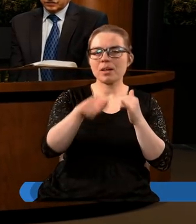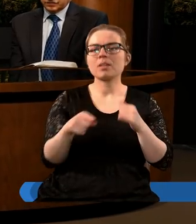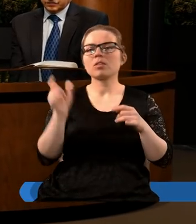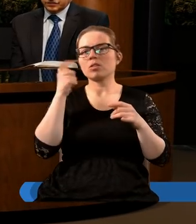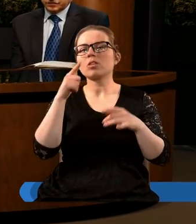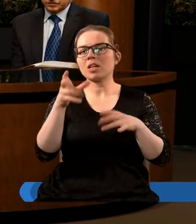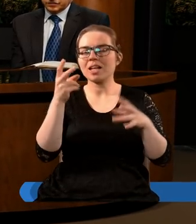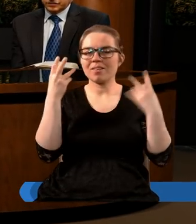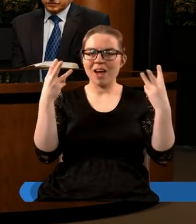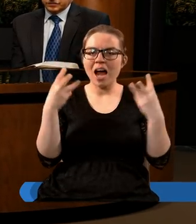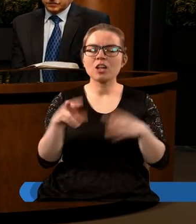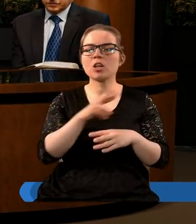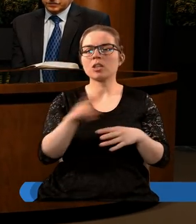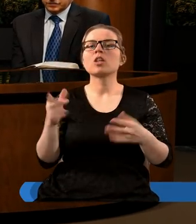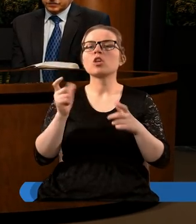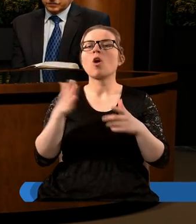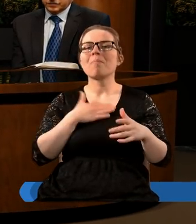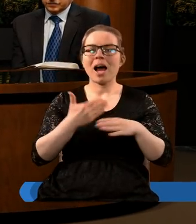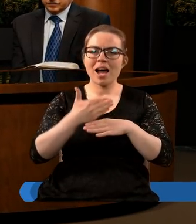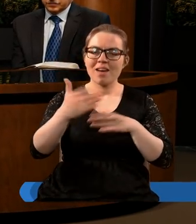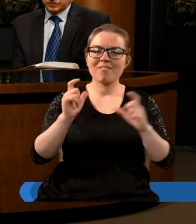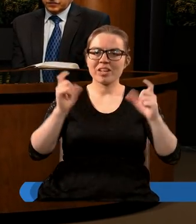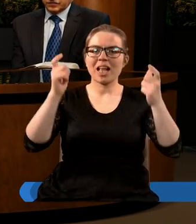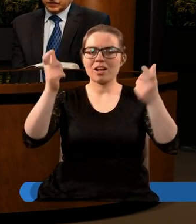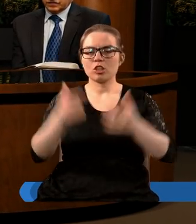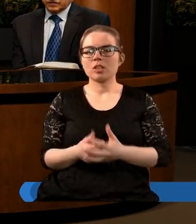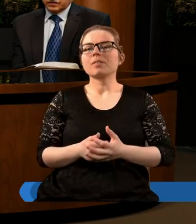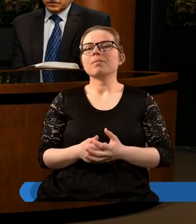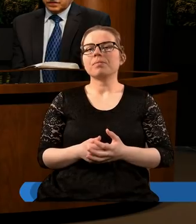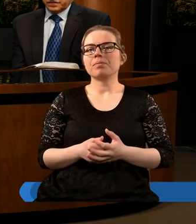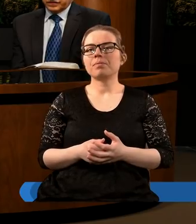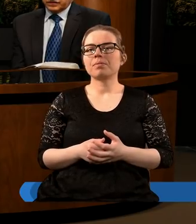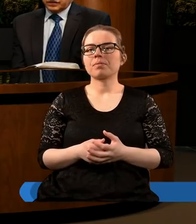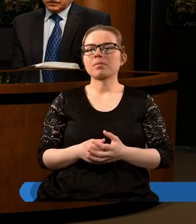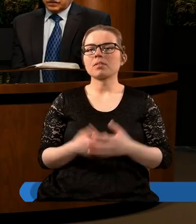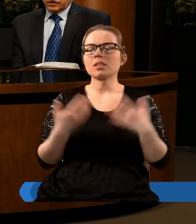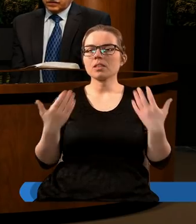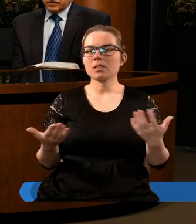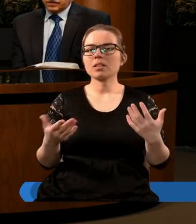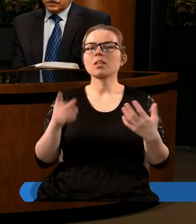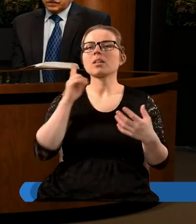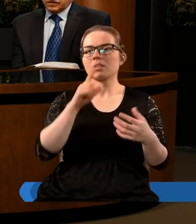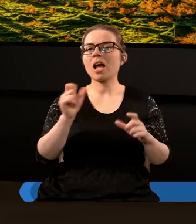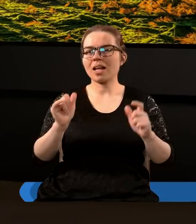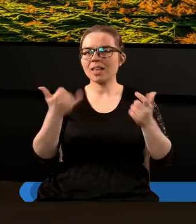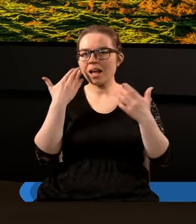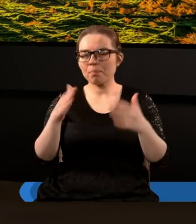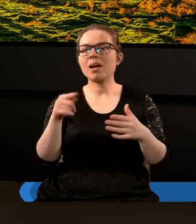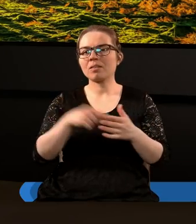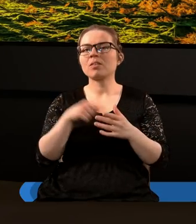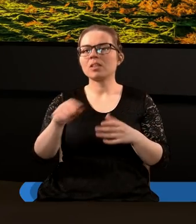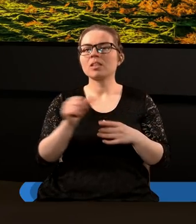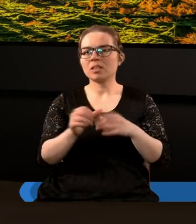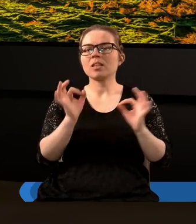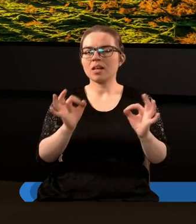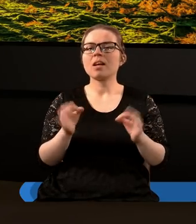prawda istotnym tego co się znowu ma wydarzyć no właśnie tak to jak najbardziej też tak mi się właśnie